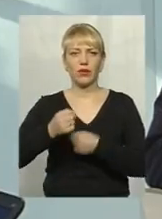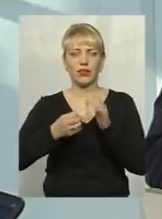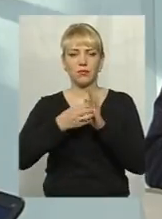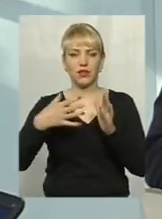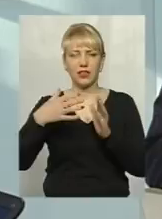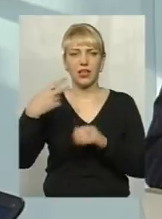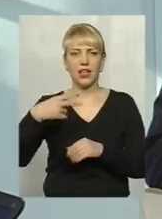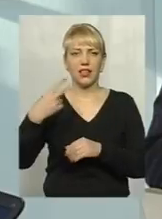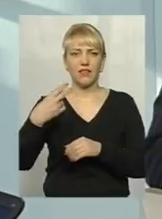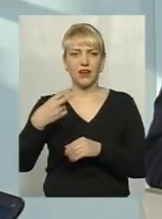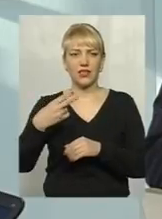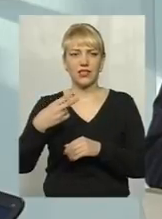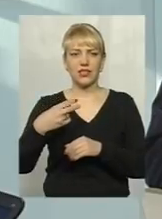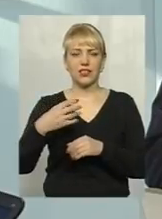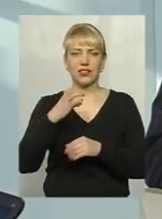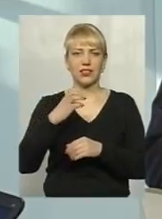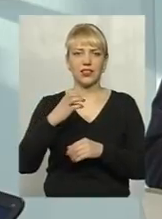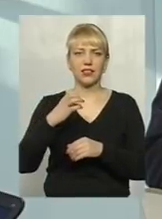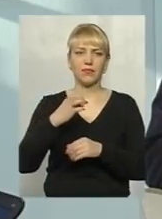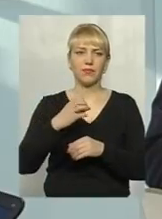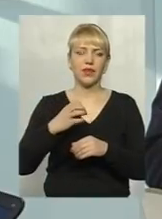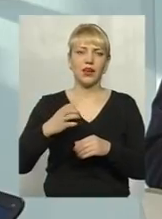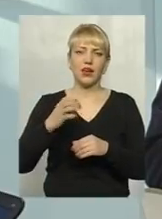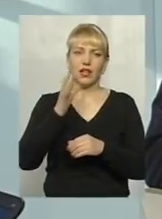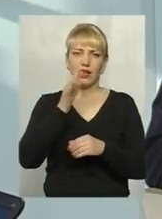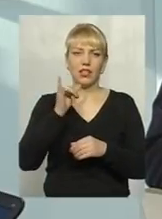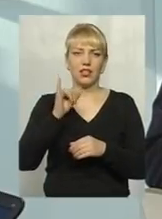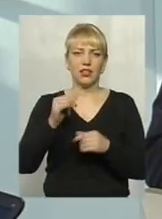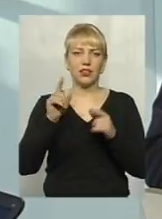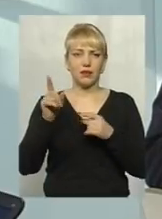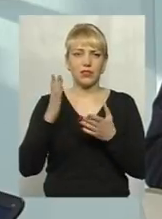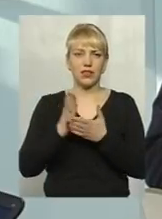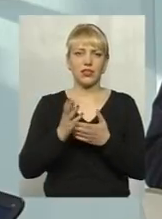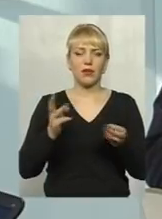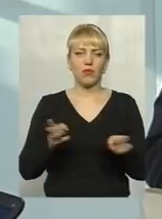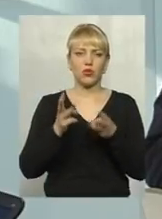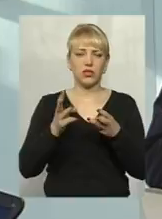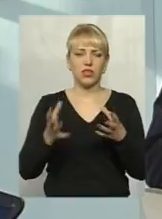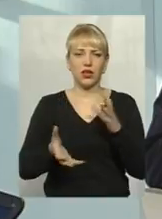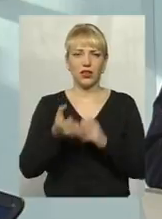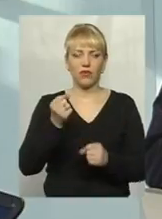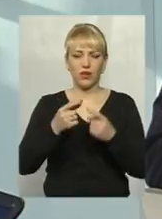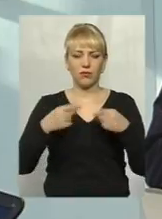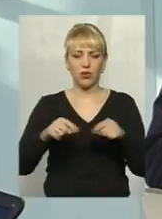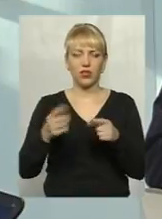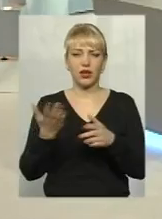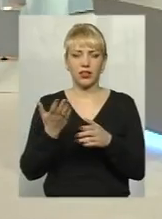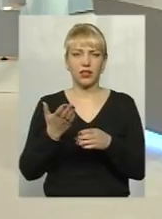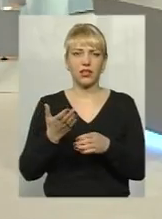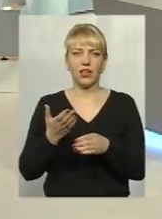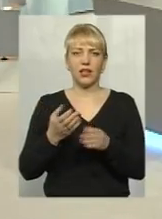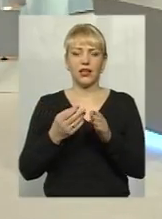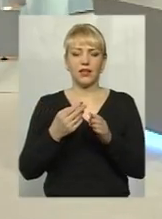І це втрачається час. Зараз там розташований пожежно-рятувальний підрозділ, який перекриває найближчі 12